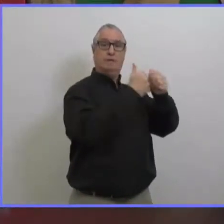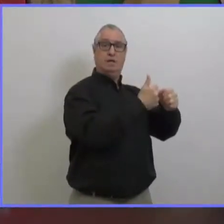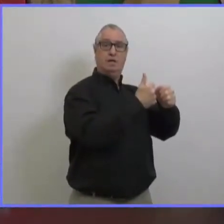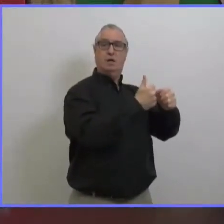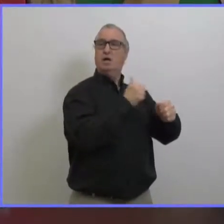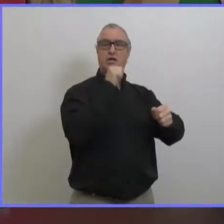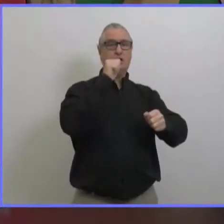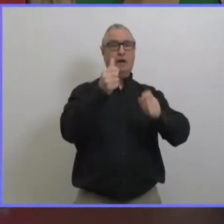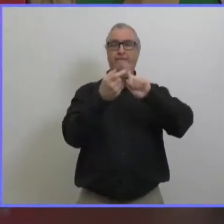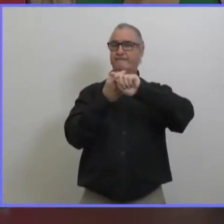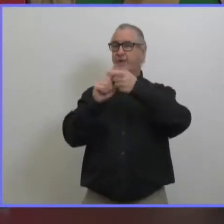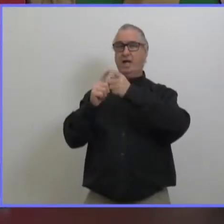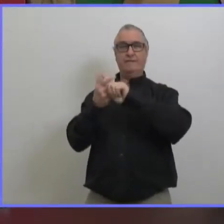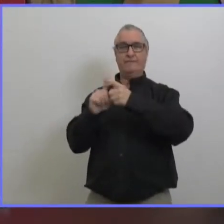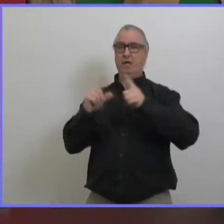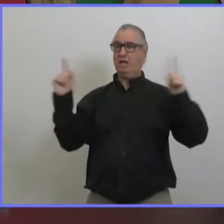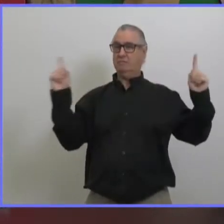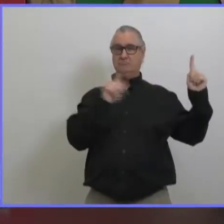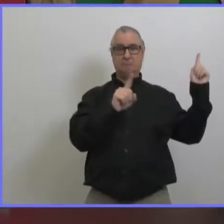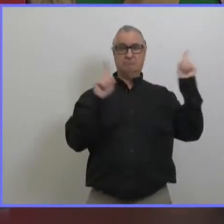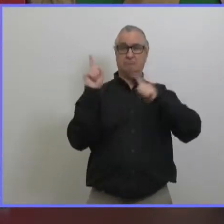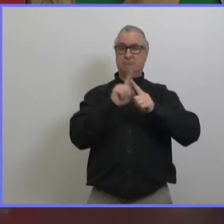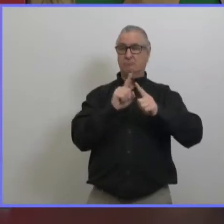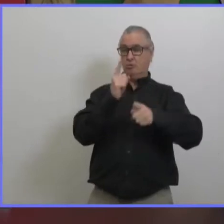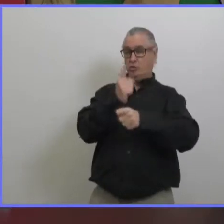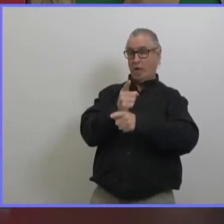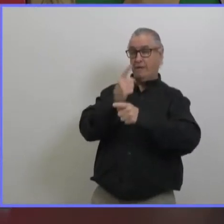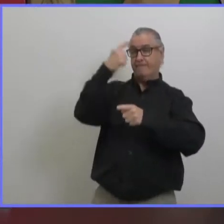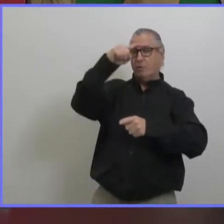'asseoir à une même table d'un restaurant alors